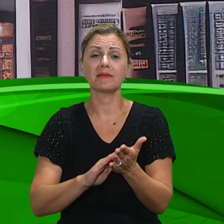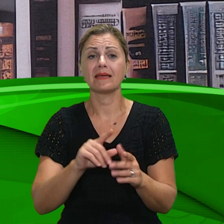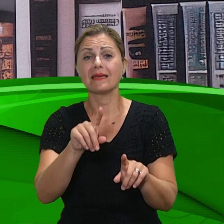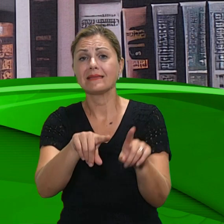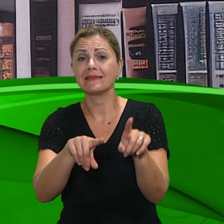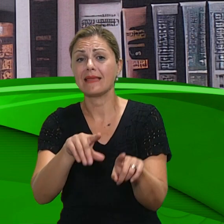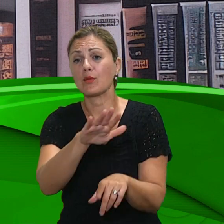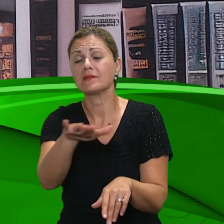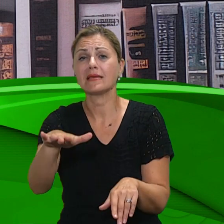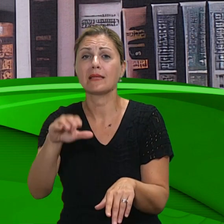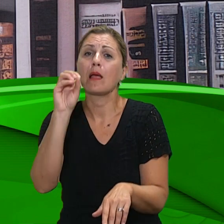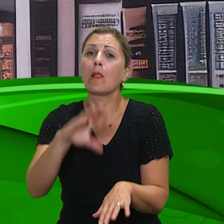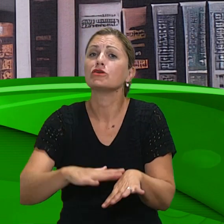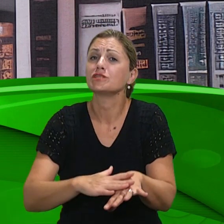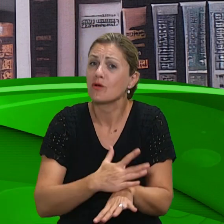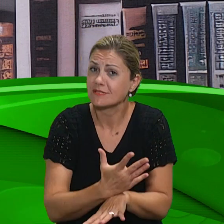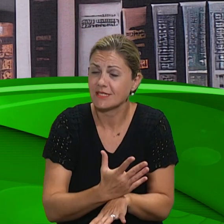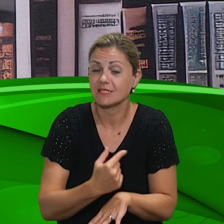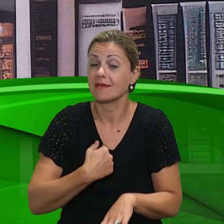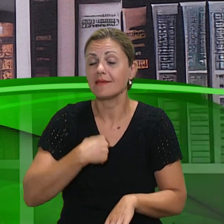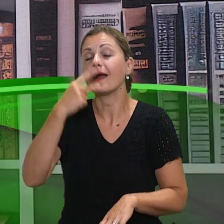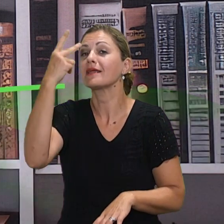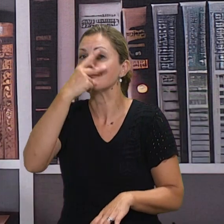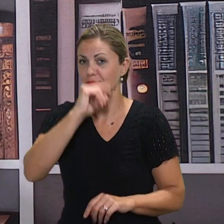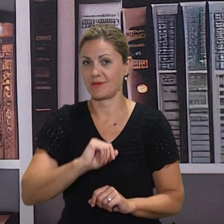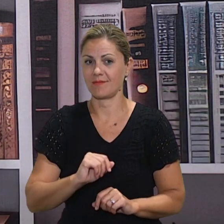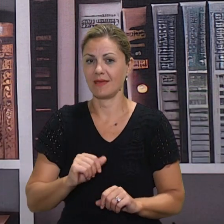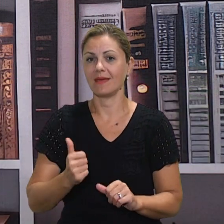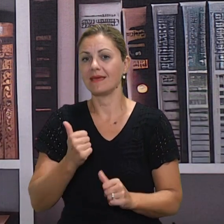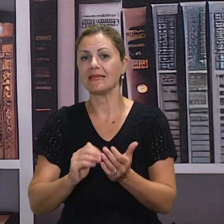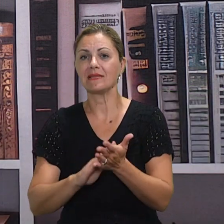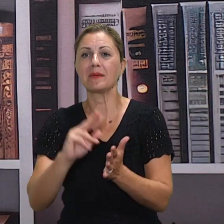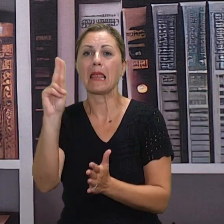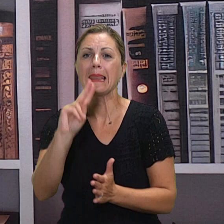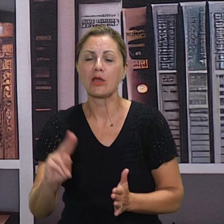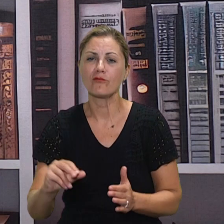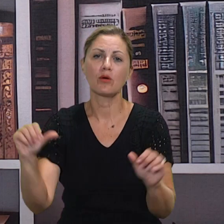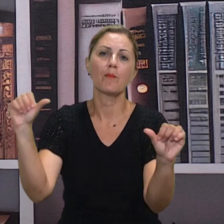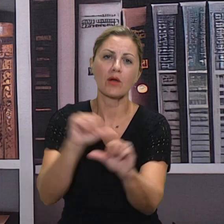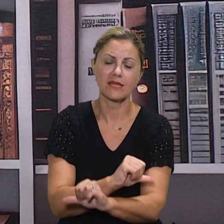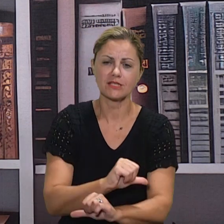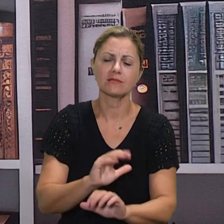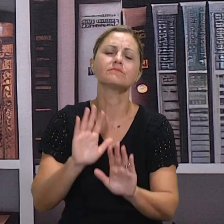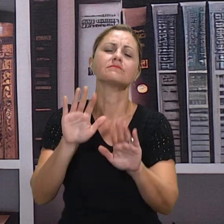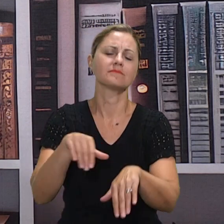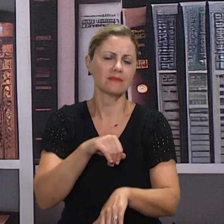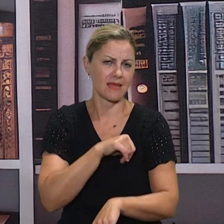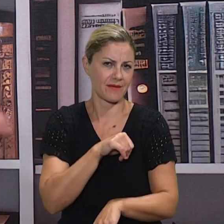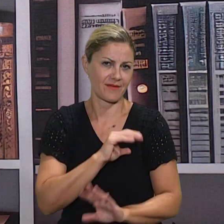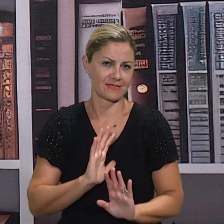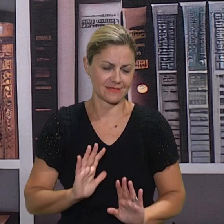napisati nekakvu dobru priču ili mu se neće dati dobro bojati. Ali nekad će se dogoditi da djete